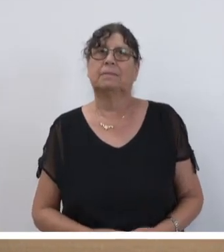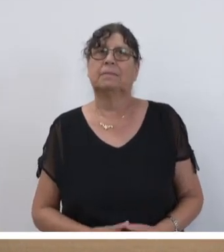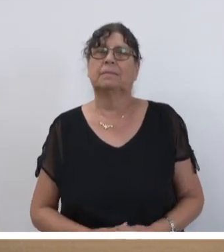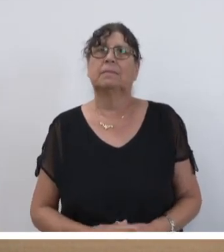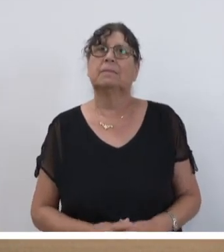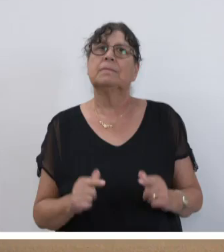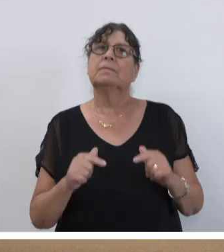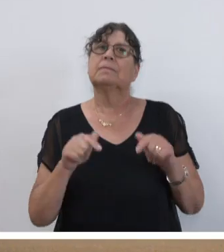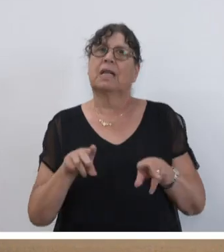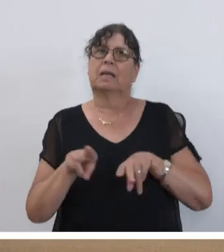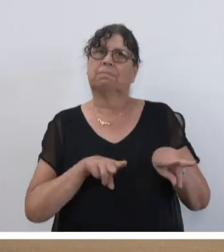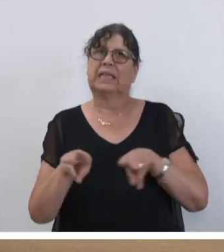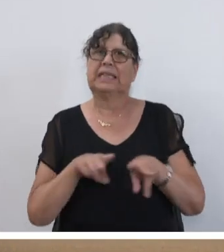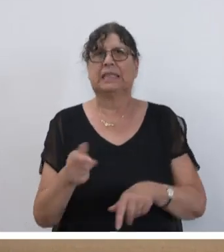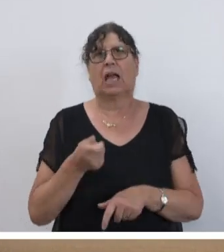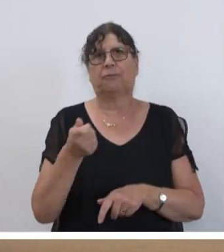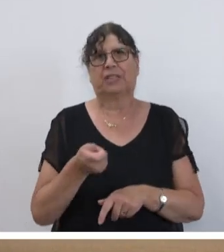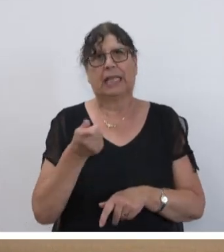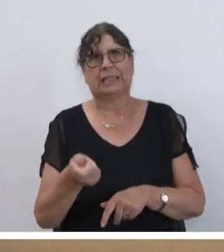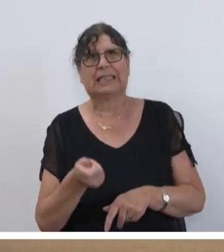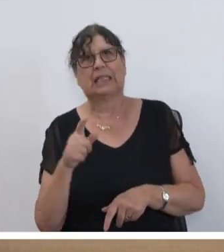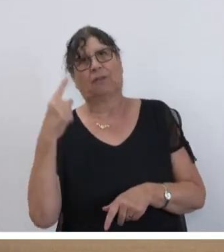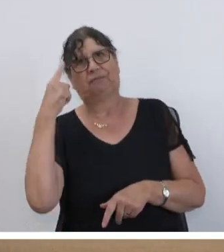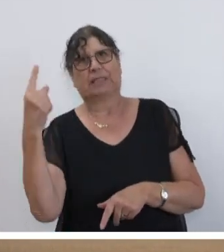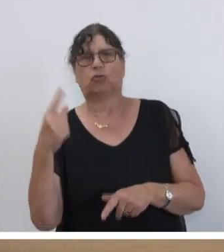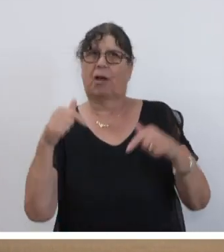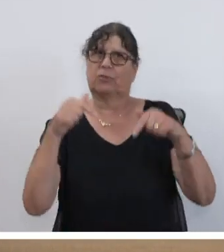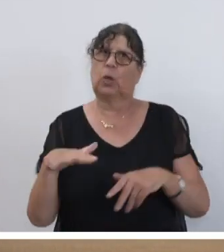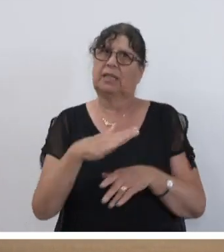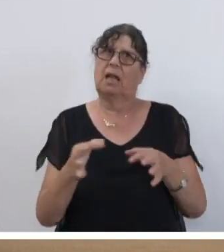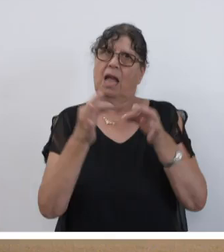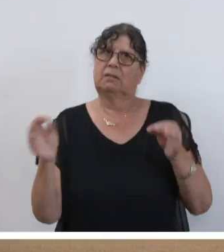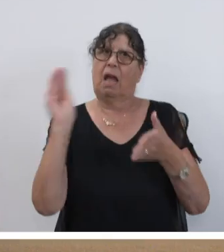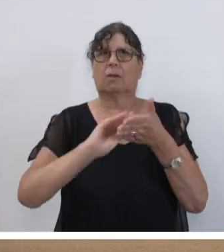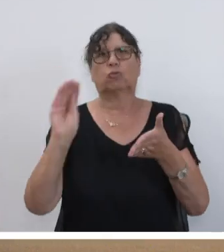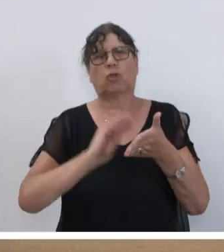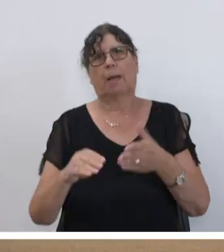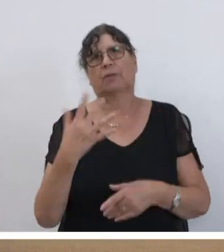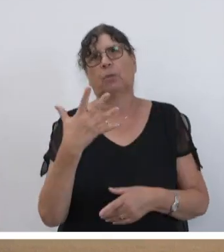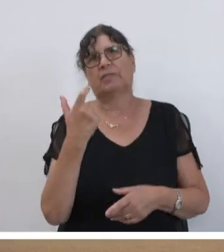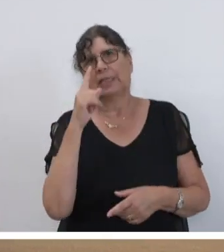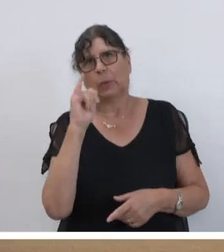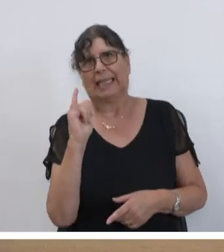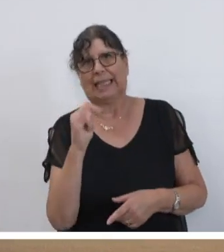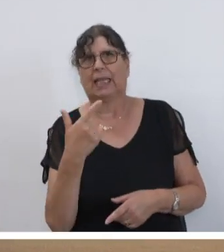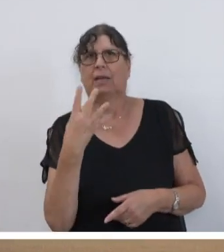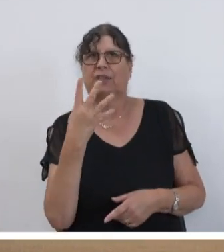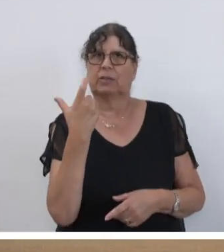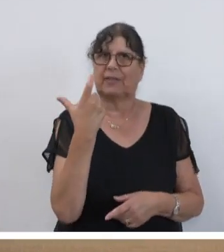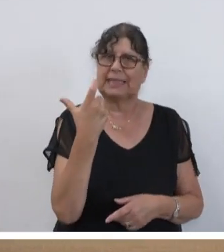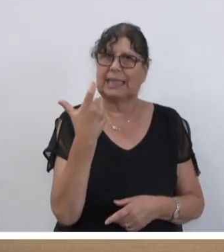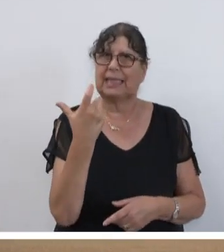Der Minister der Finanzen und für Wissenschaft hat dem Landtag mit Schreiben vom 25. Juni 2024